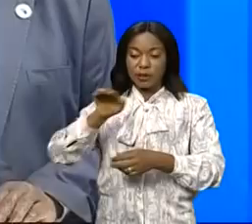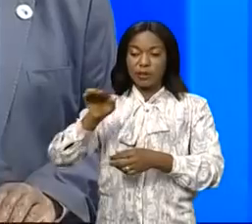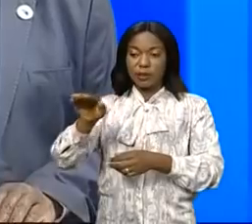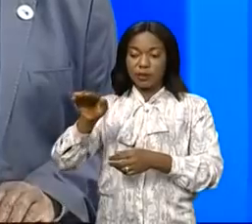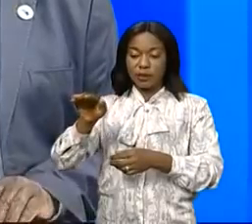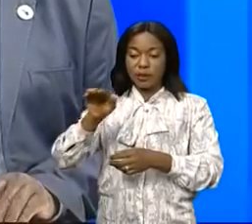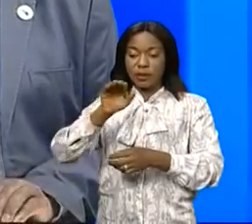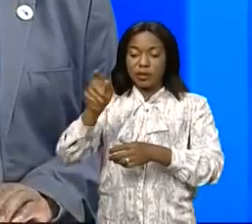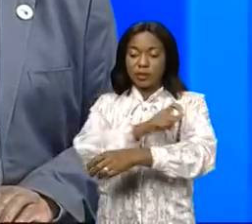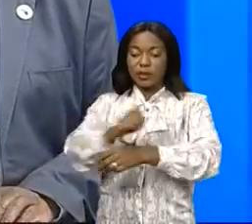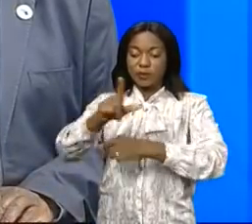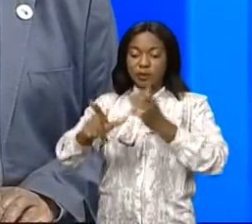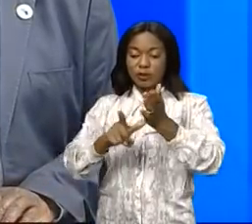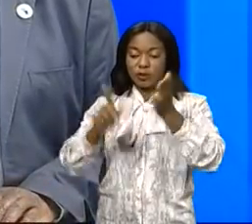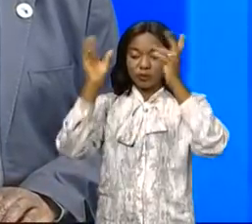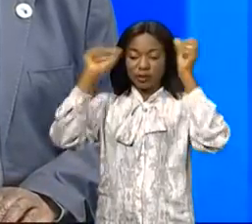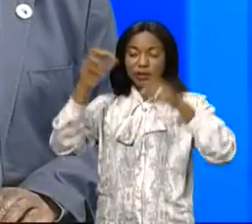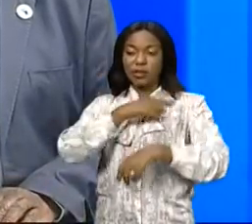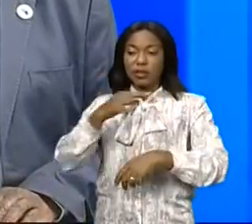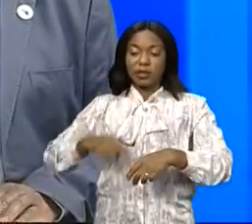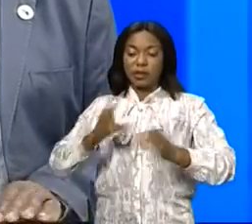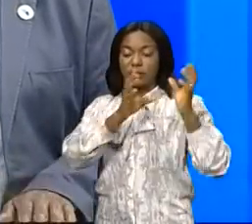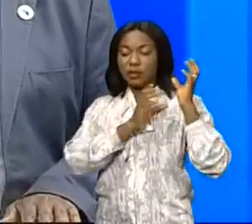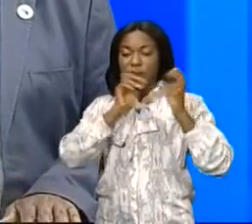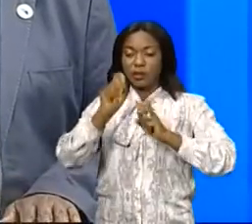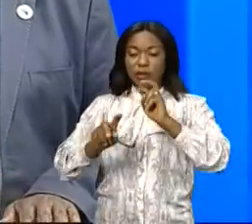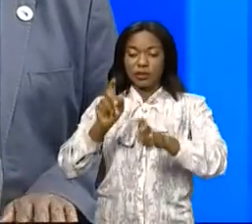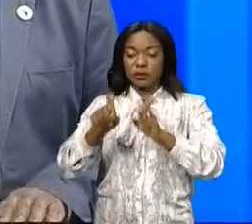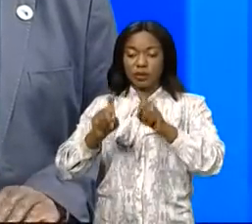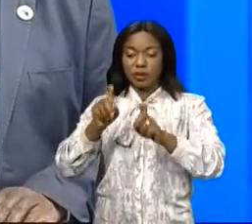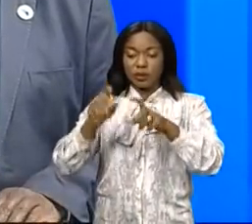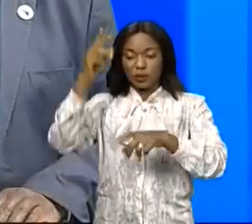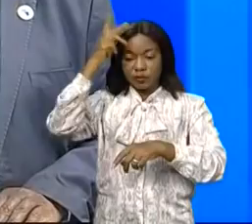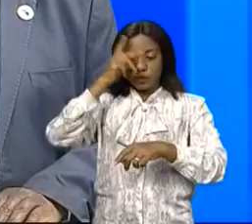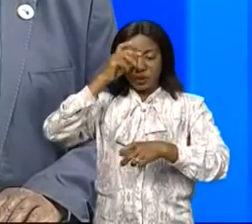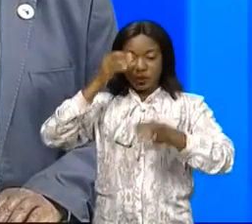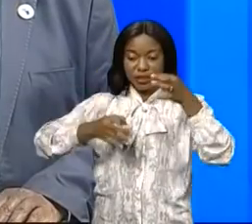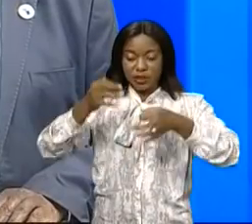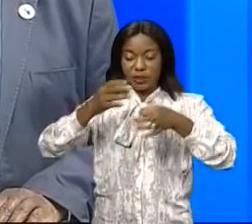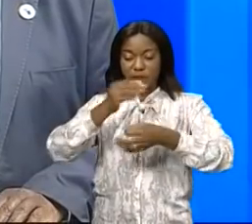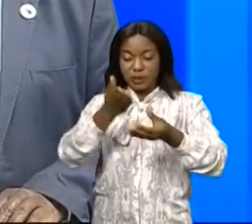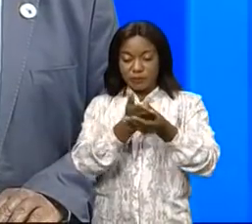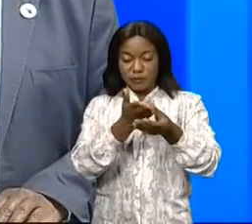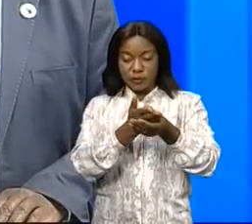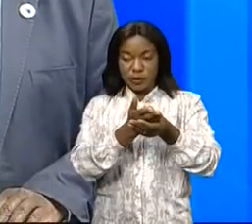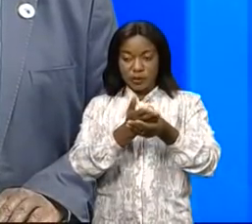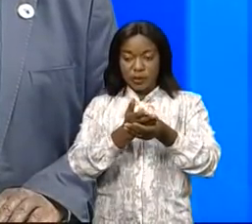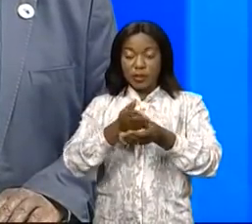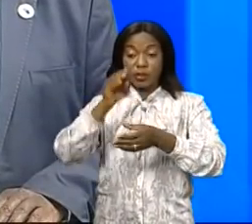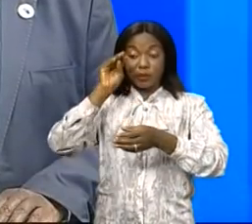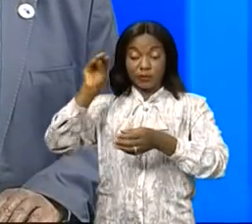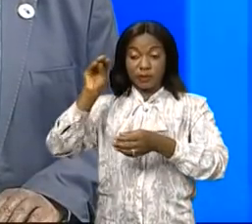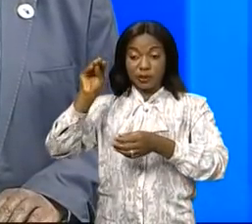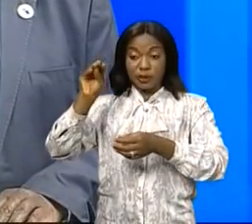de cabinet adjoint du Président de la République, chargé des questions politiques, juridiques et diplomatiques, Professeur